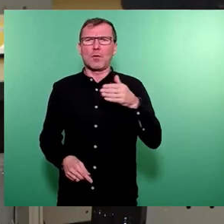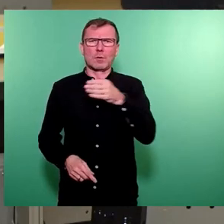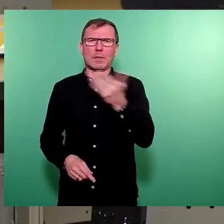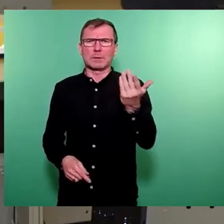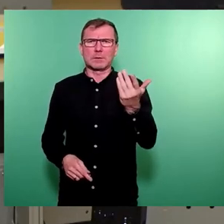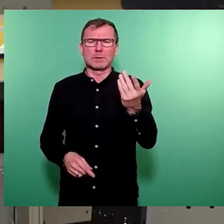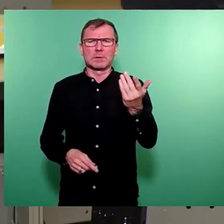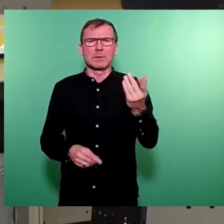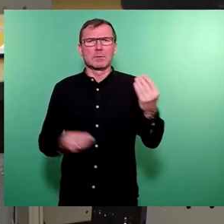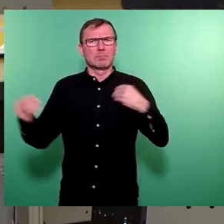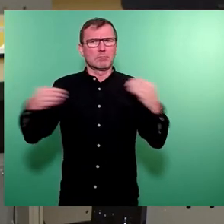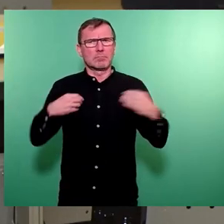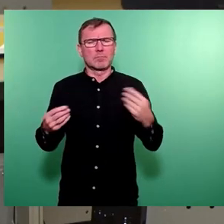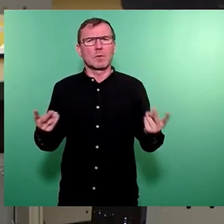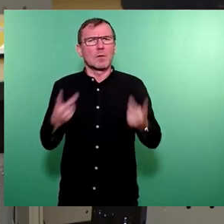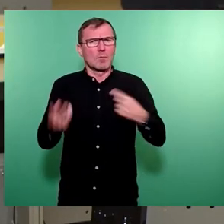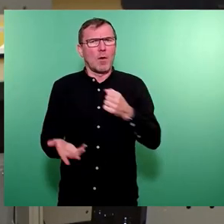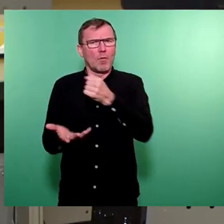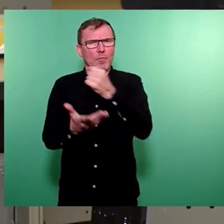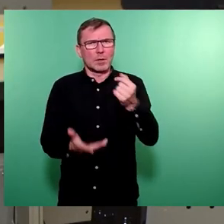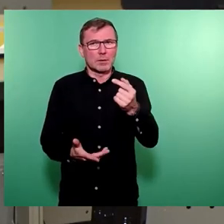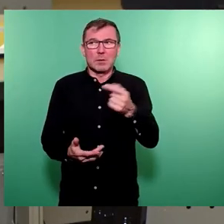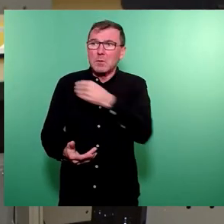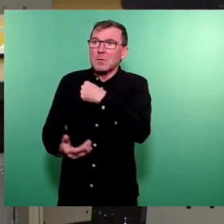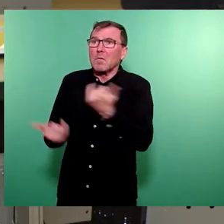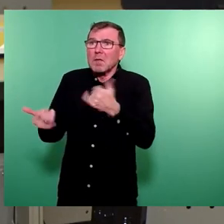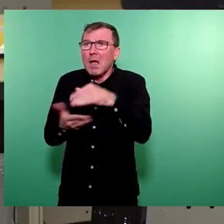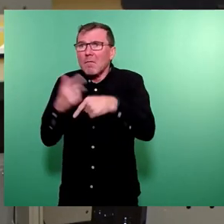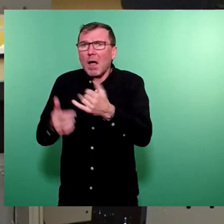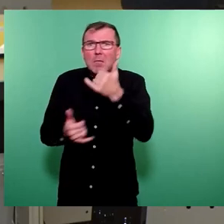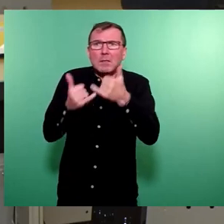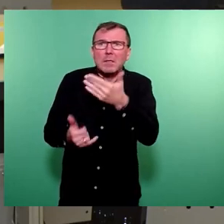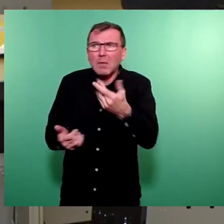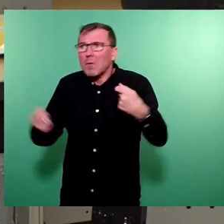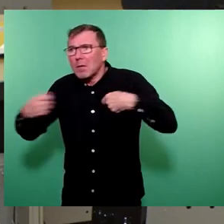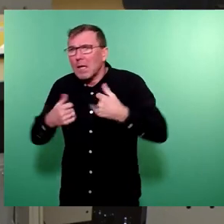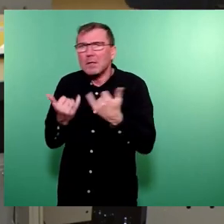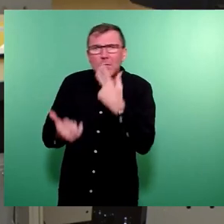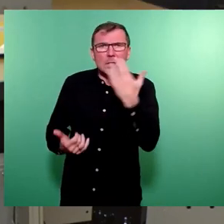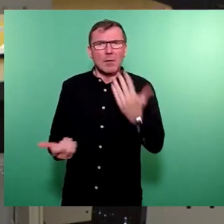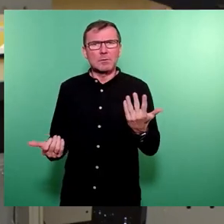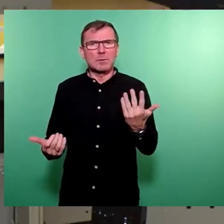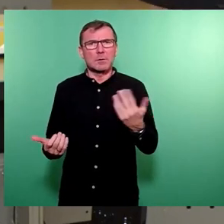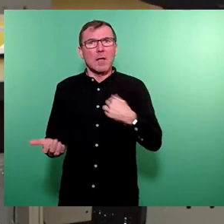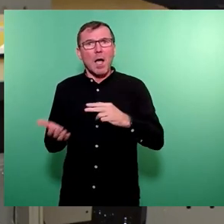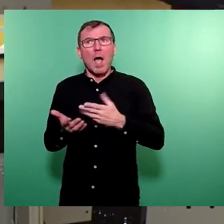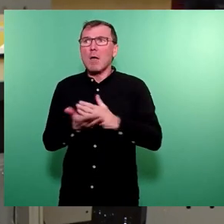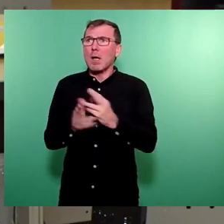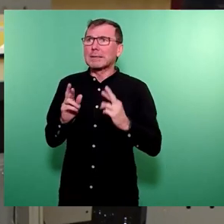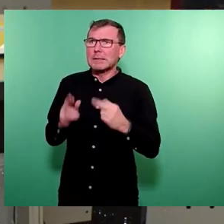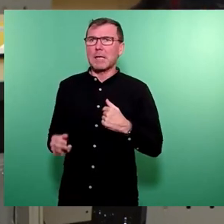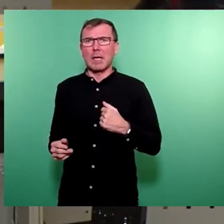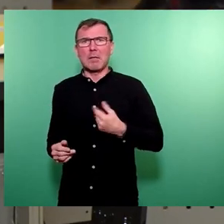bekommen haben. Wie geht es denn ab dem 1. Januar weiter? Haben wir eine Planungssicherheit? Haben wir keine